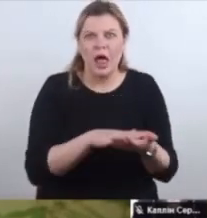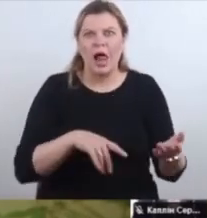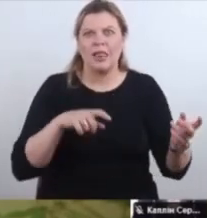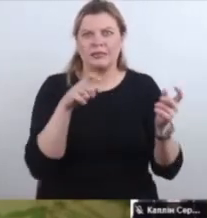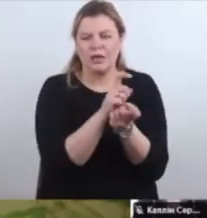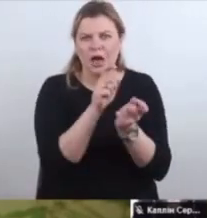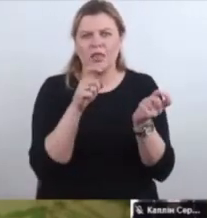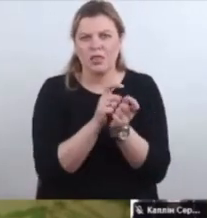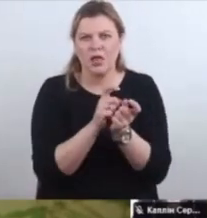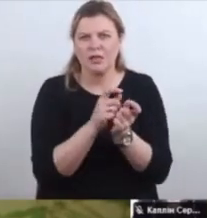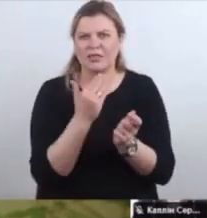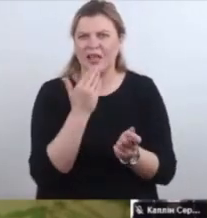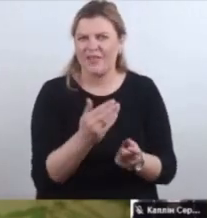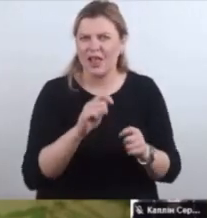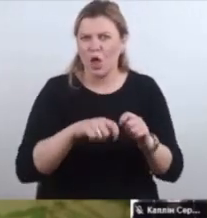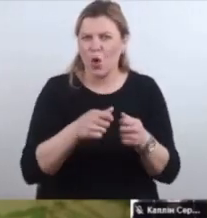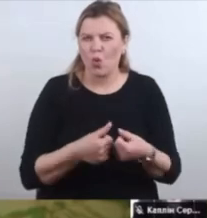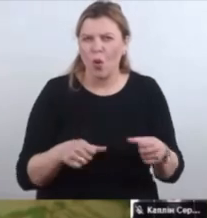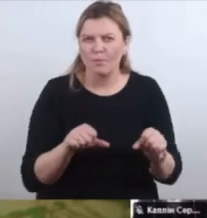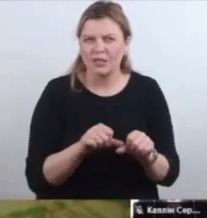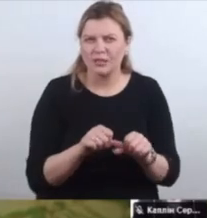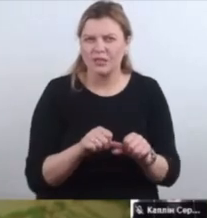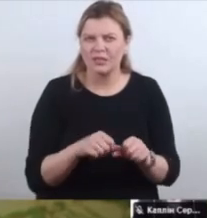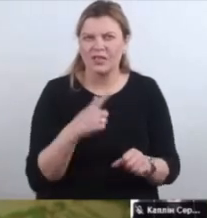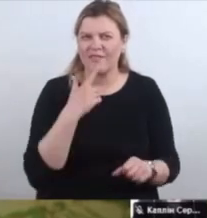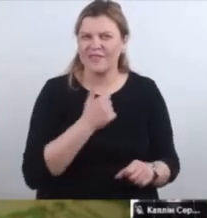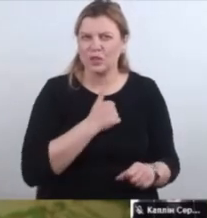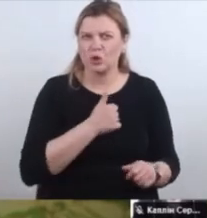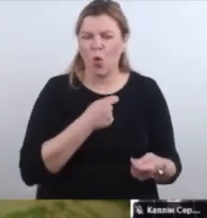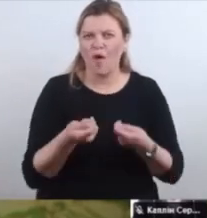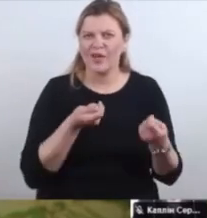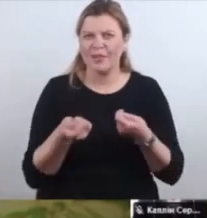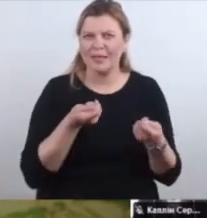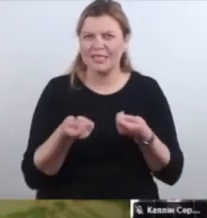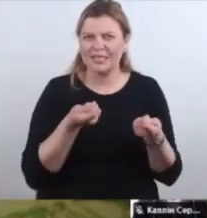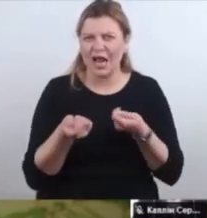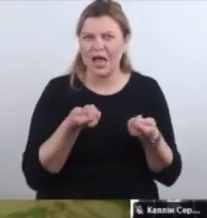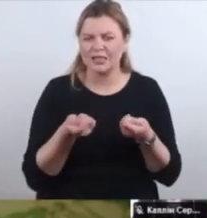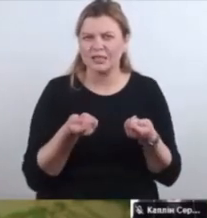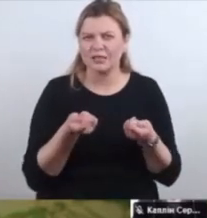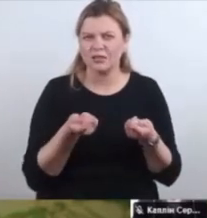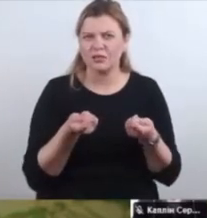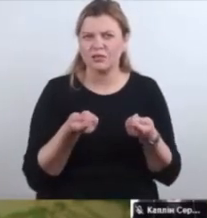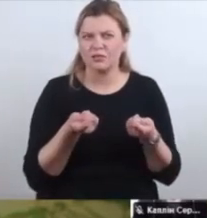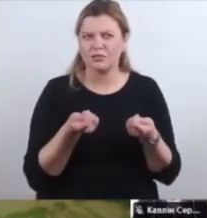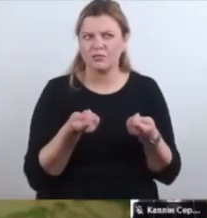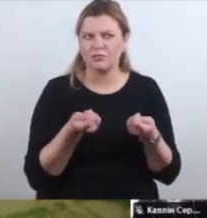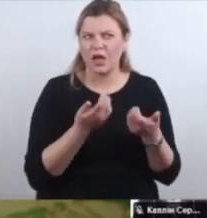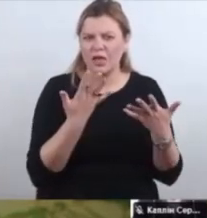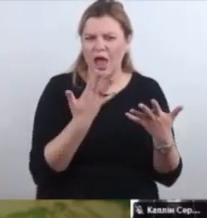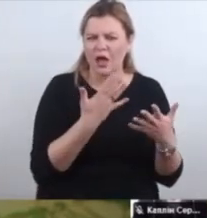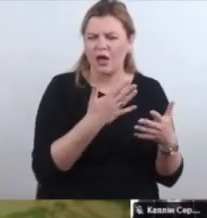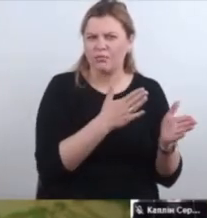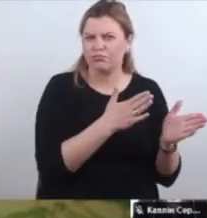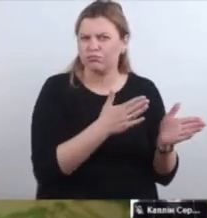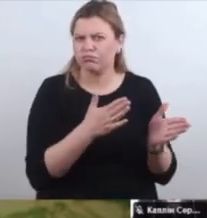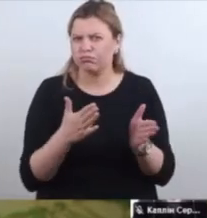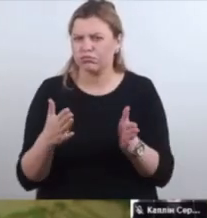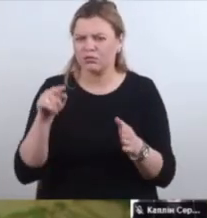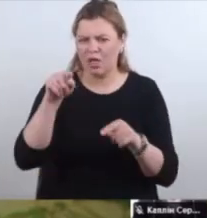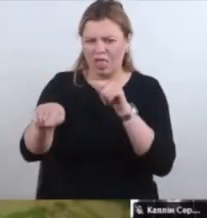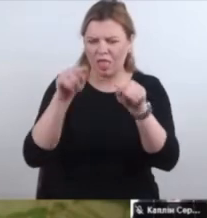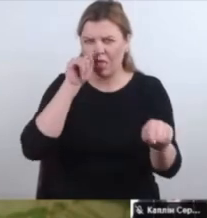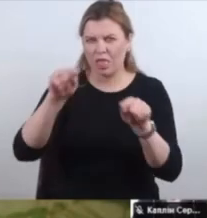Завдяки комісії військової адміністрації, яка систематично тикає